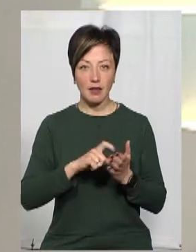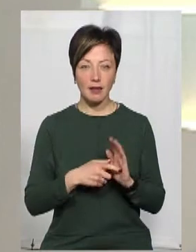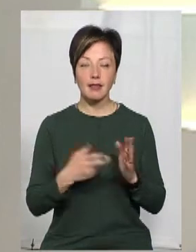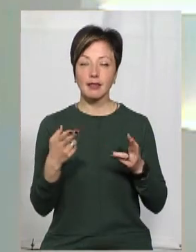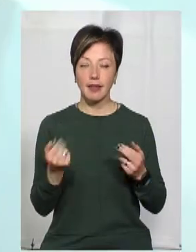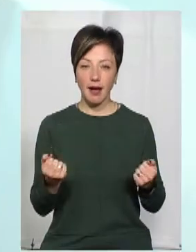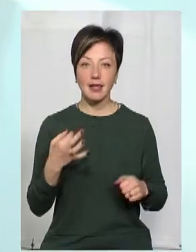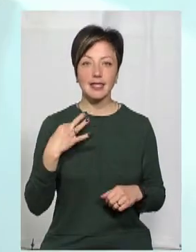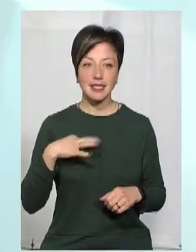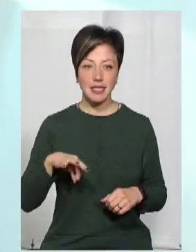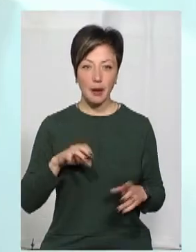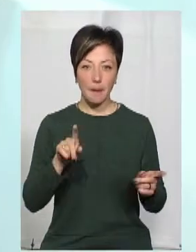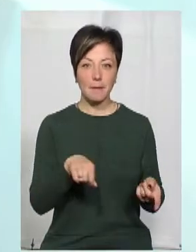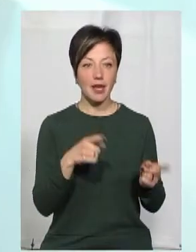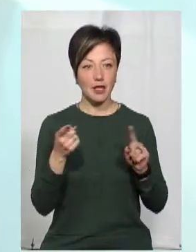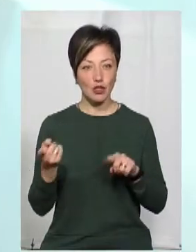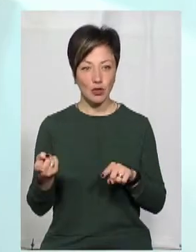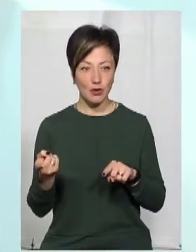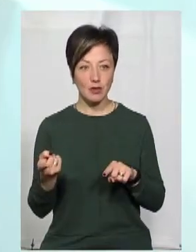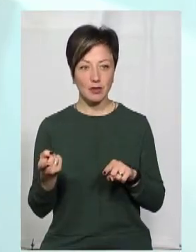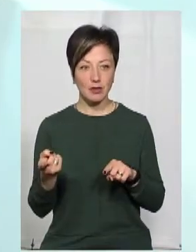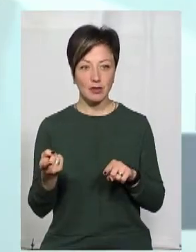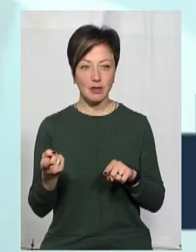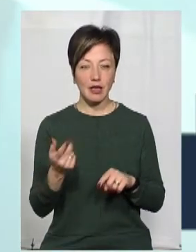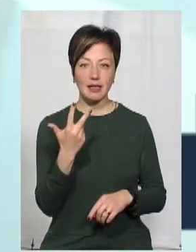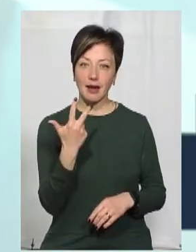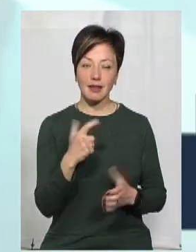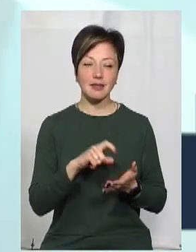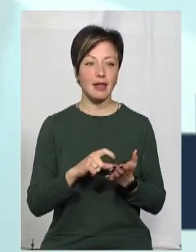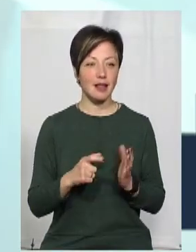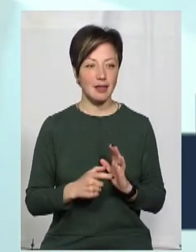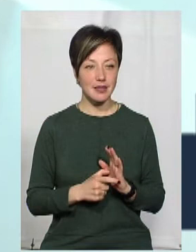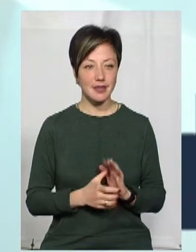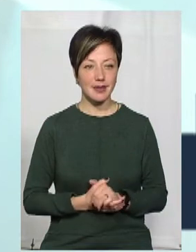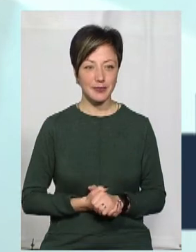ходить? Навчається, перейде вже в третій клас.